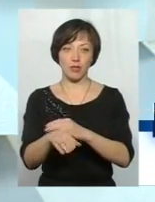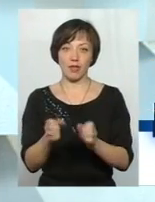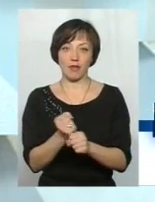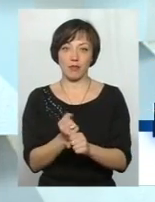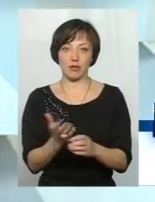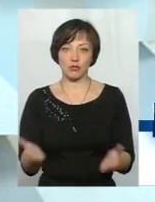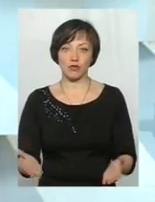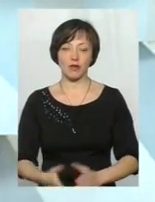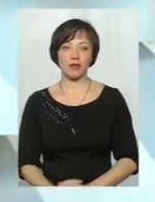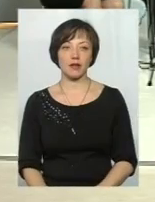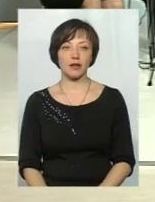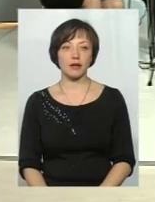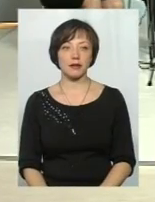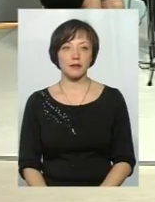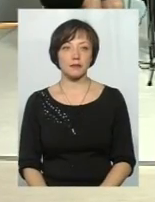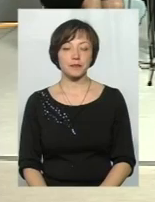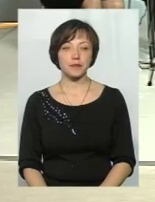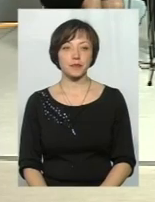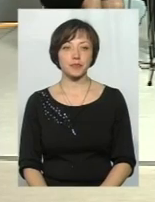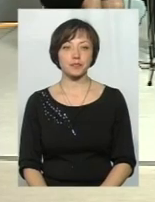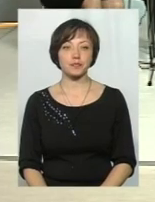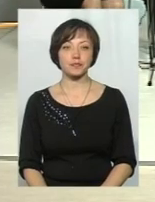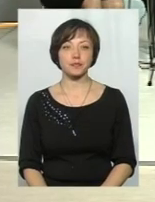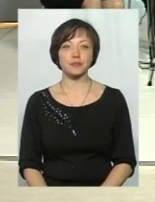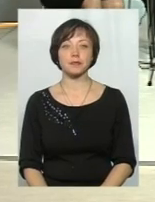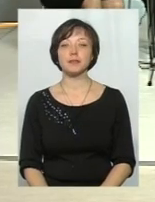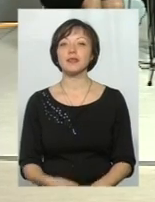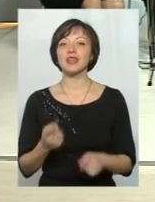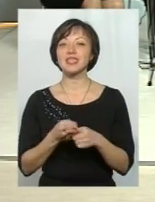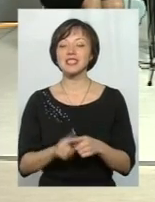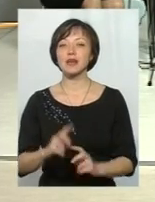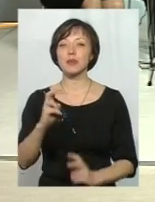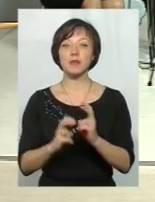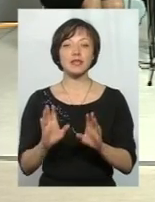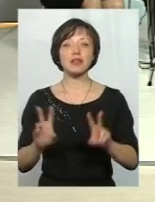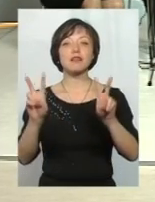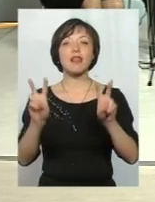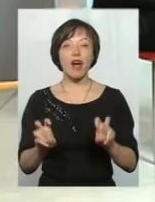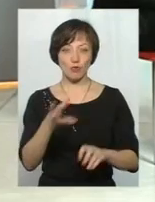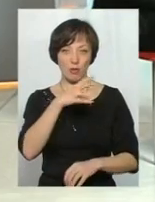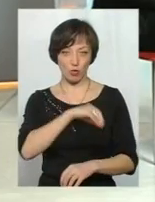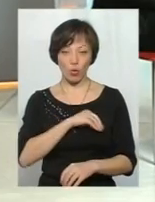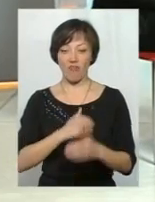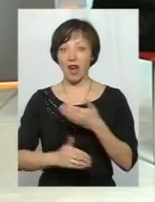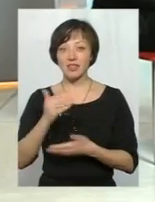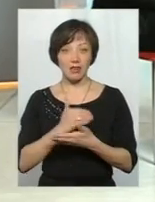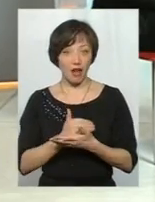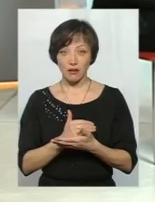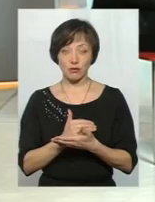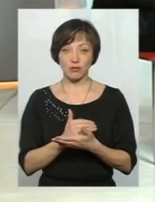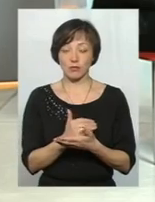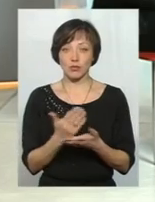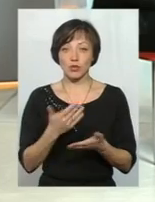працював. Давайте, що це підприємство лише за назвою госпрозрахункове, тому що за останніх 5 років, 4